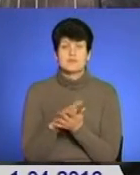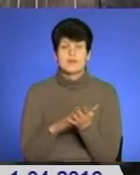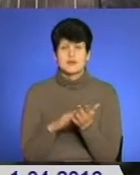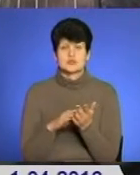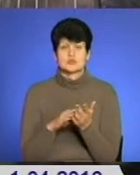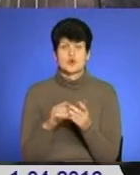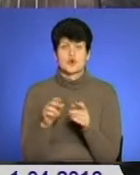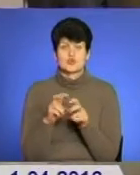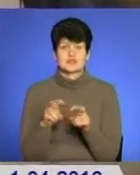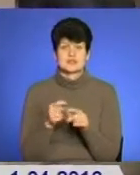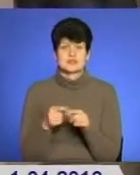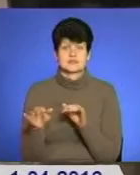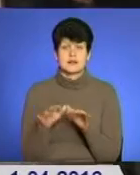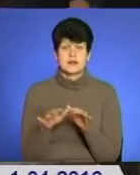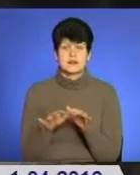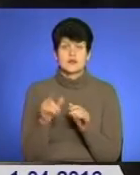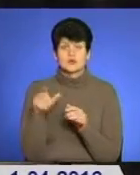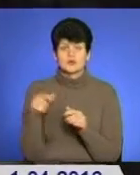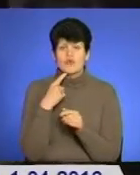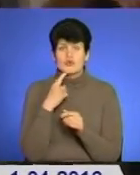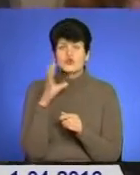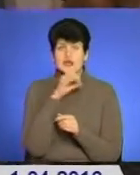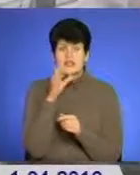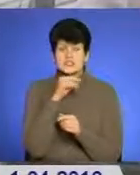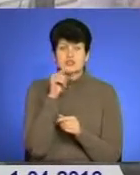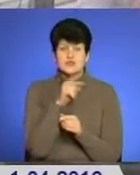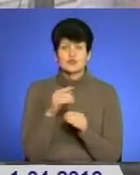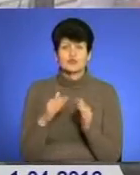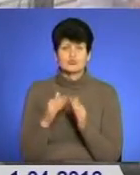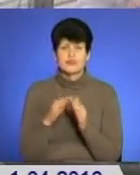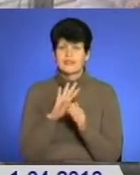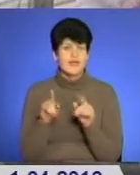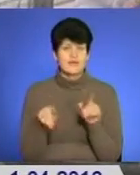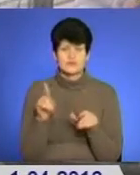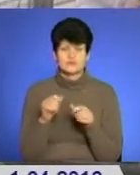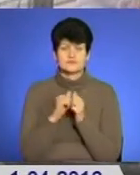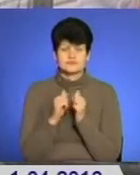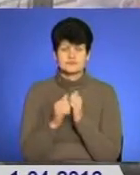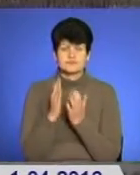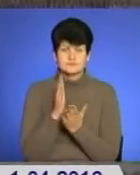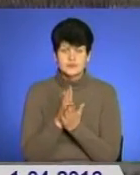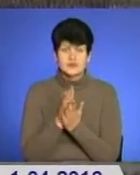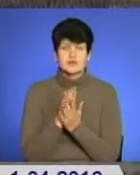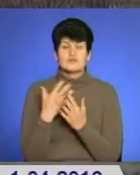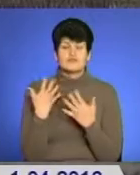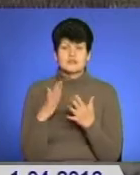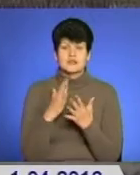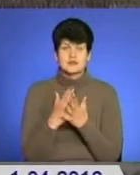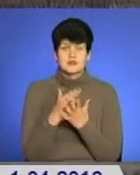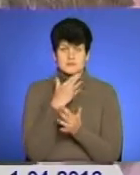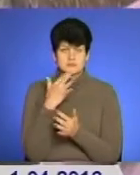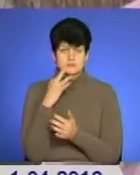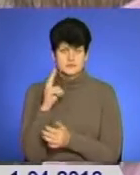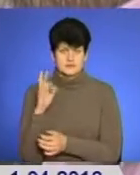розслідуванням даної справи. Мешканці кажуть, що крадіжки в їхньому будинку – не рідкість. Стали жертвами зловмисників уже власники кількох